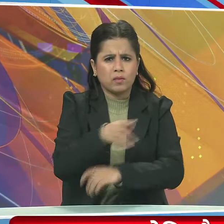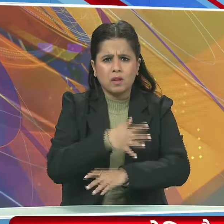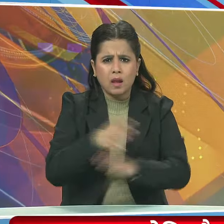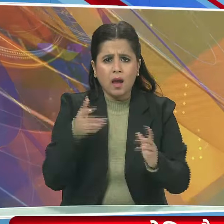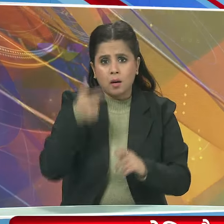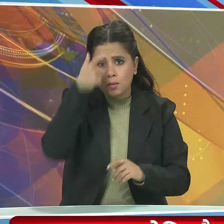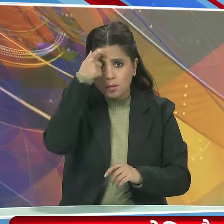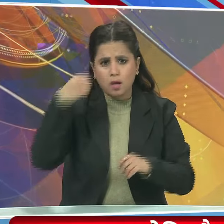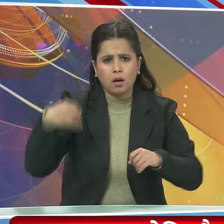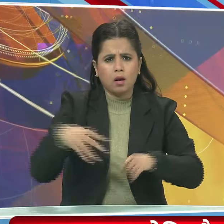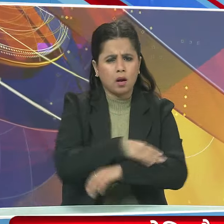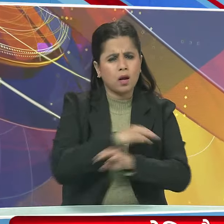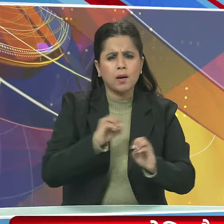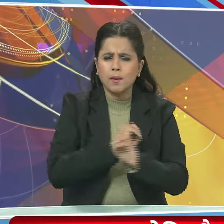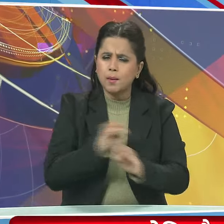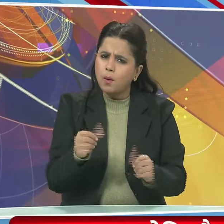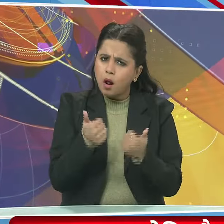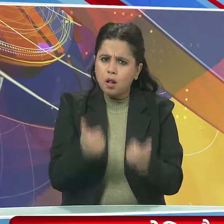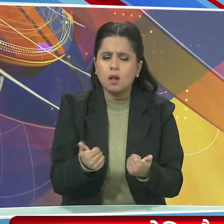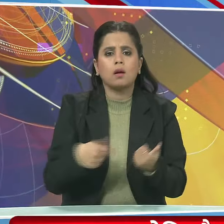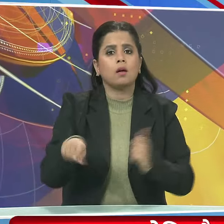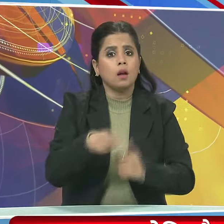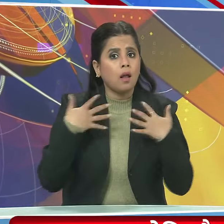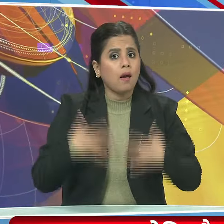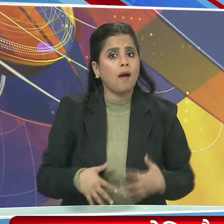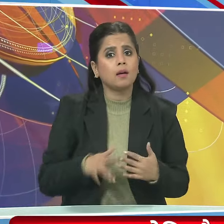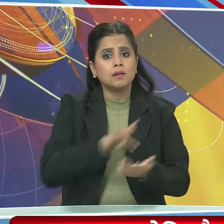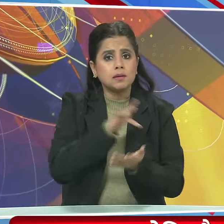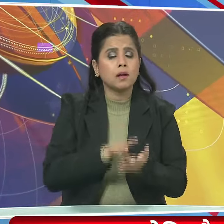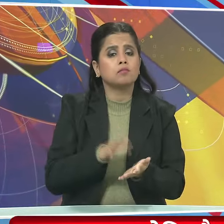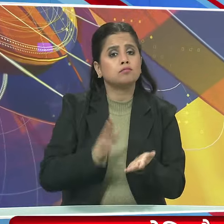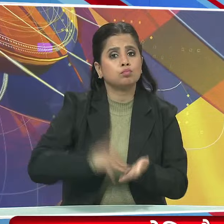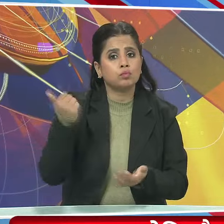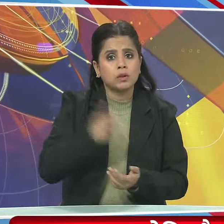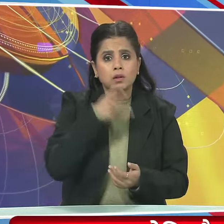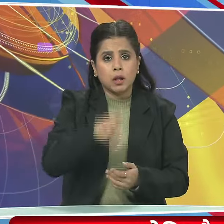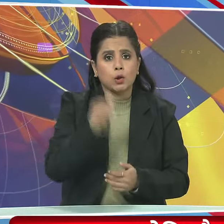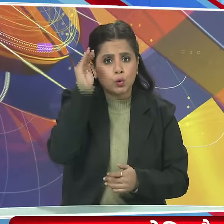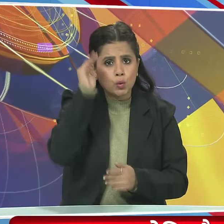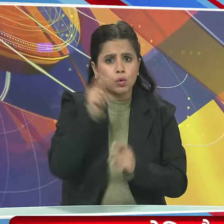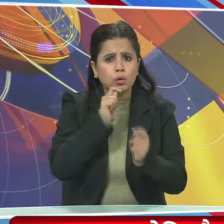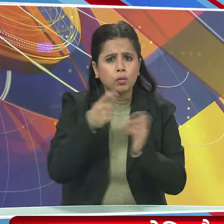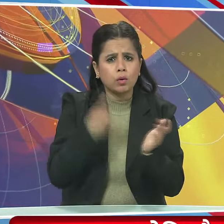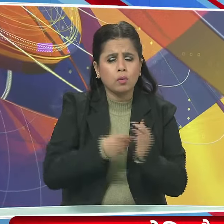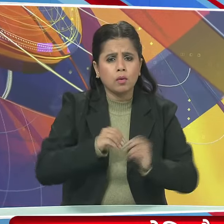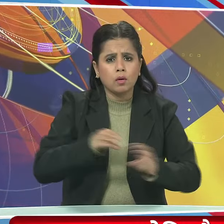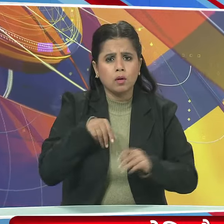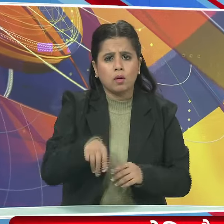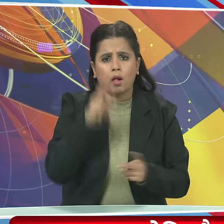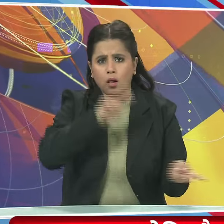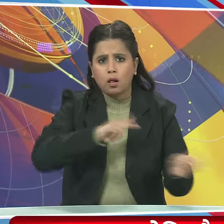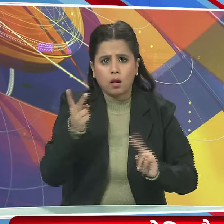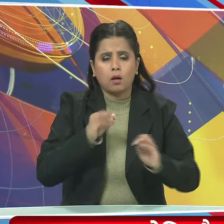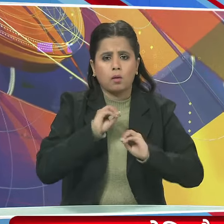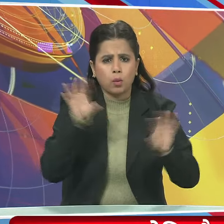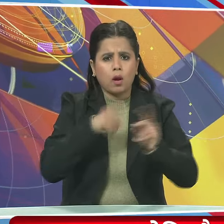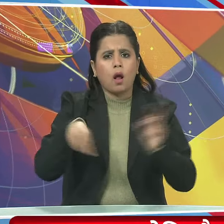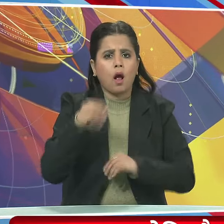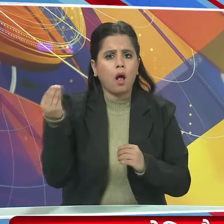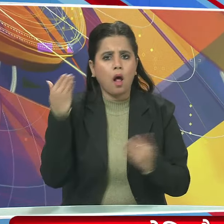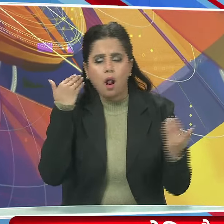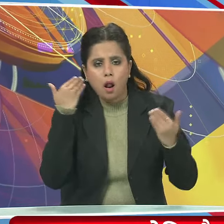गंभीर दुश्प्रभाव नहीं केंद्रिय स्वासमंत्राले ने कहा न्यूज रिपोर्ट भ्रामक जानकारी के आधार पर